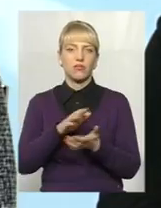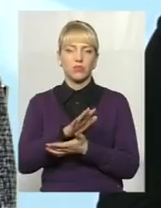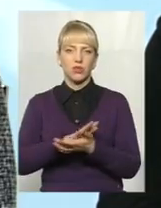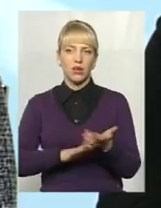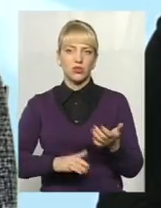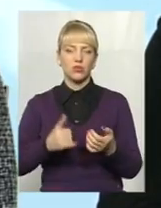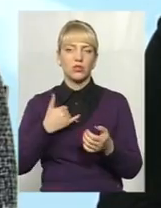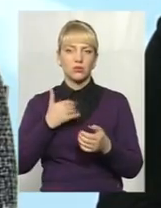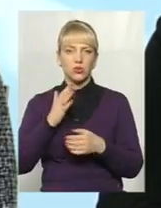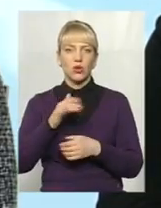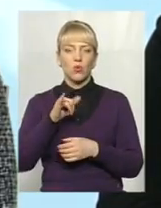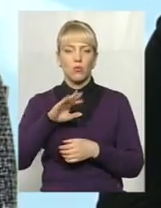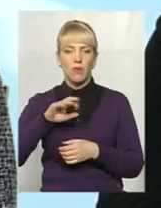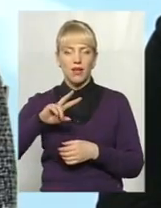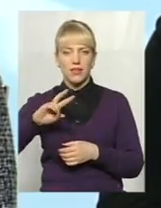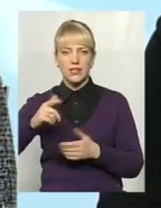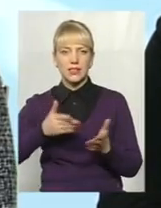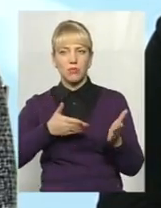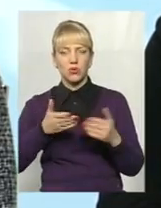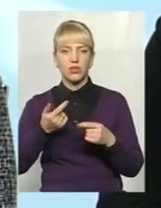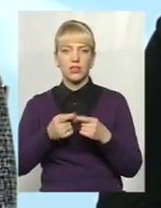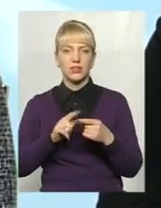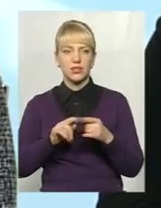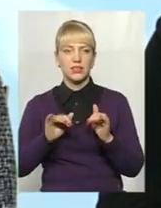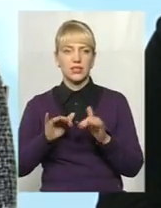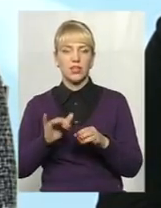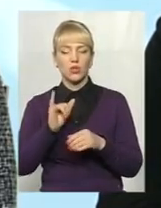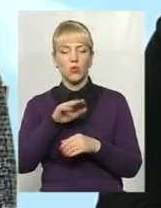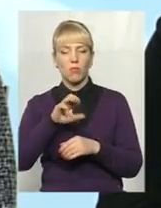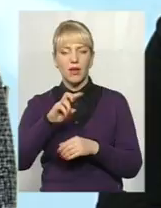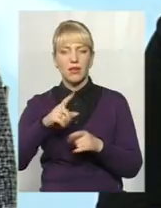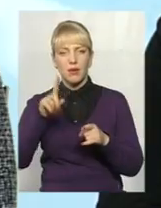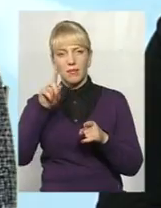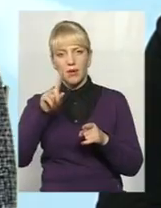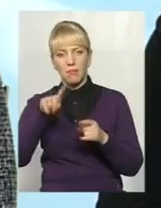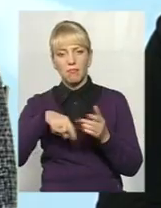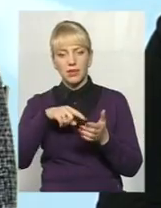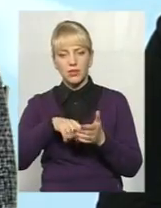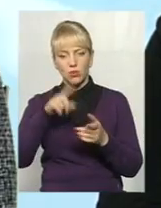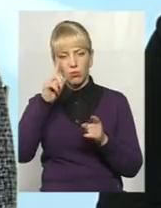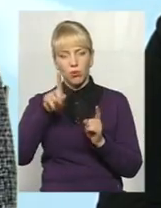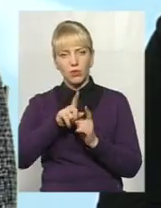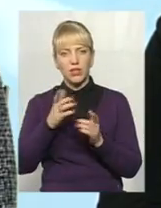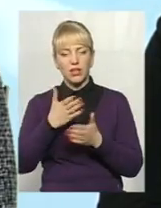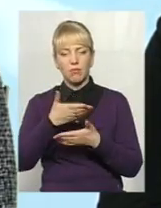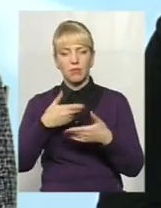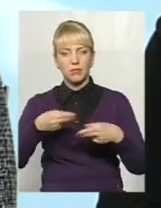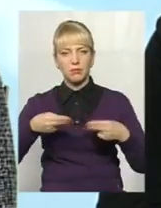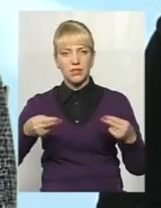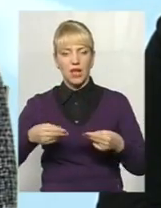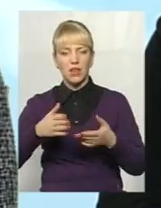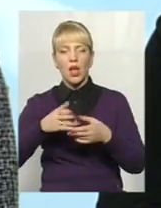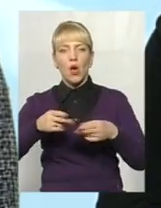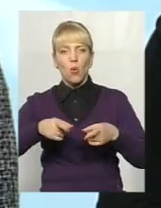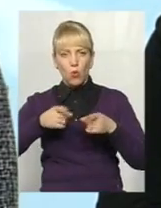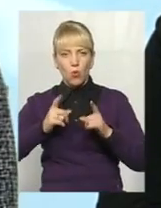нас було і в Умань запрошено на ті заходи, і в Умань місто, побратим, з яким ми підписали угоду, співпрацю багато